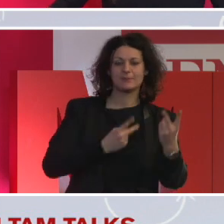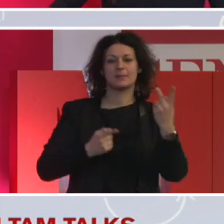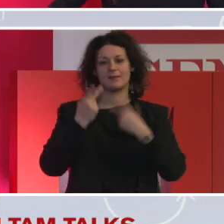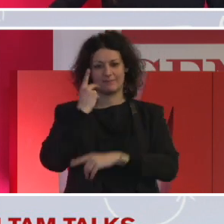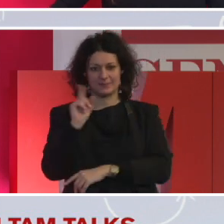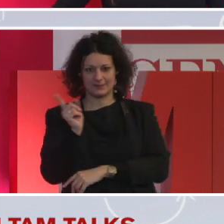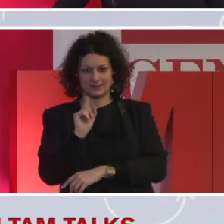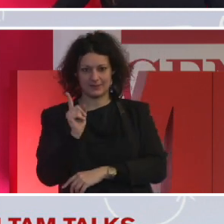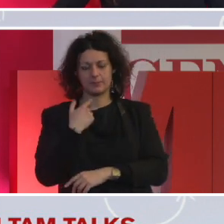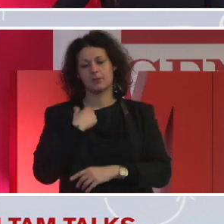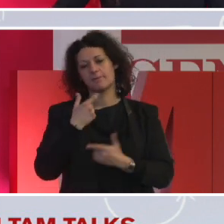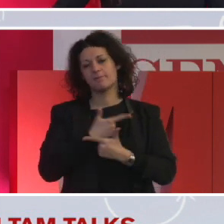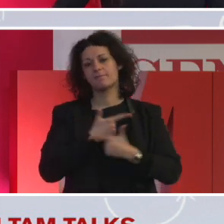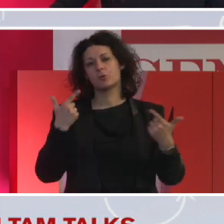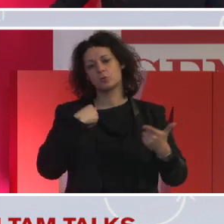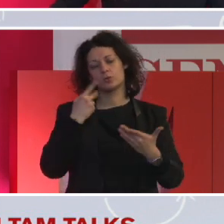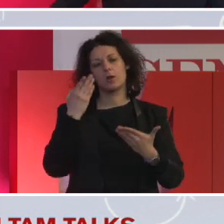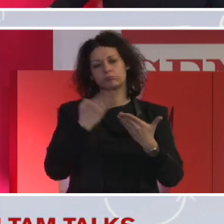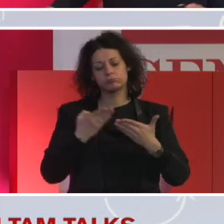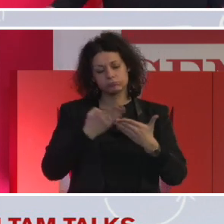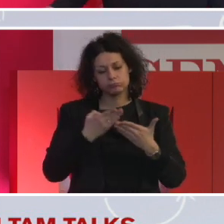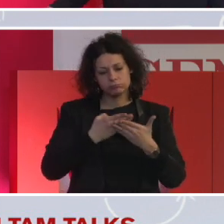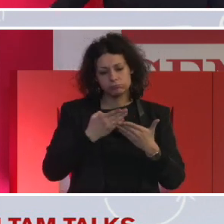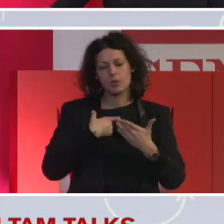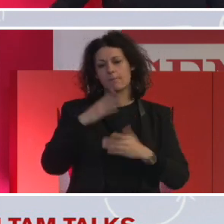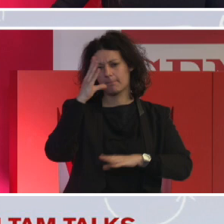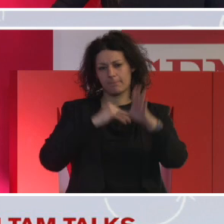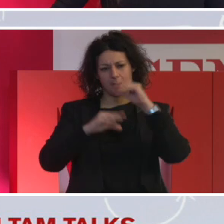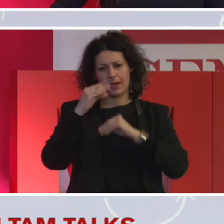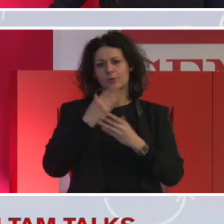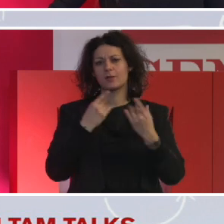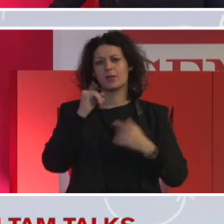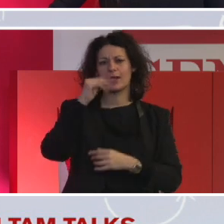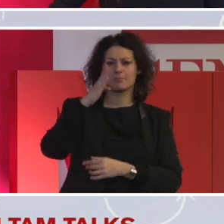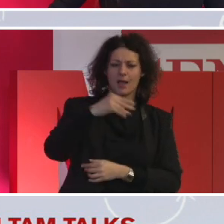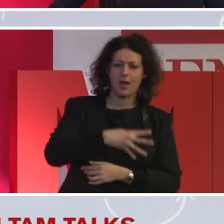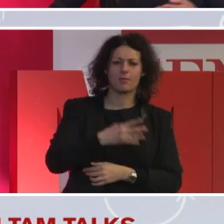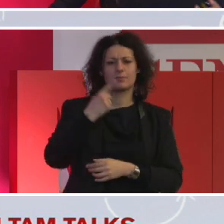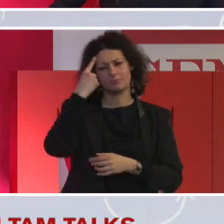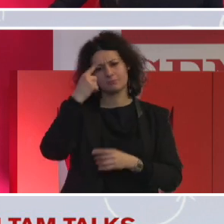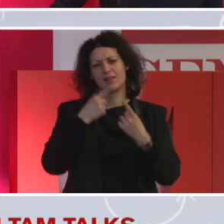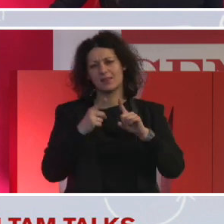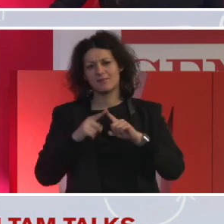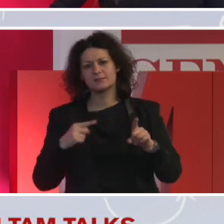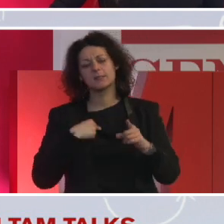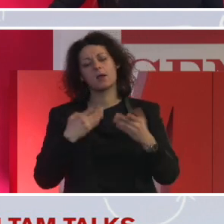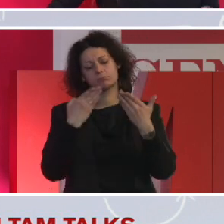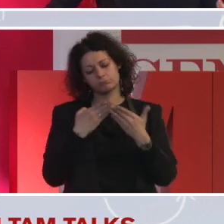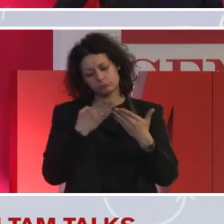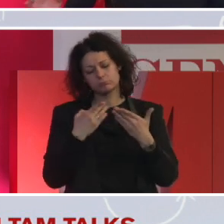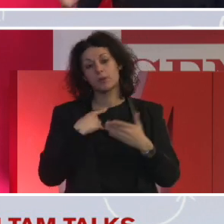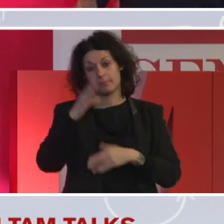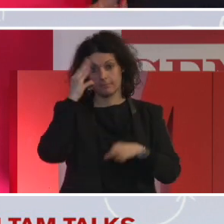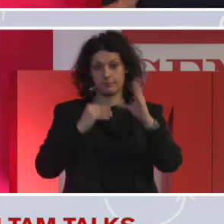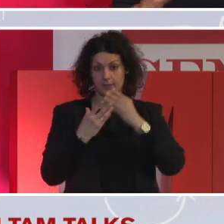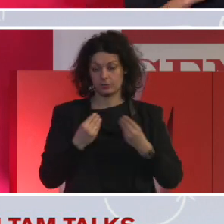Childs, che ha scritto molte cose a IBM nel mondo del lavoro, di come vedere la diversity. e da molti altri studi, dove in